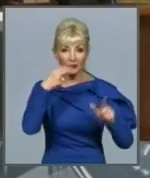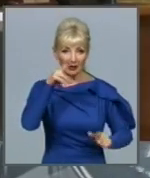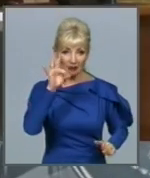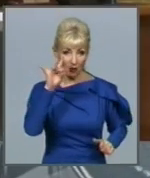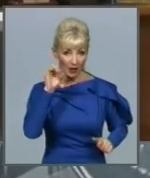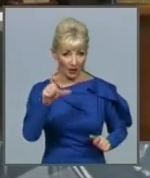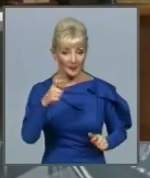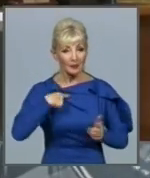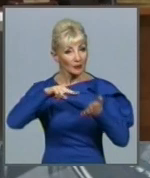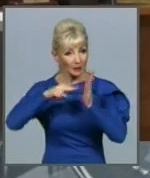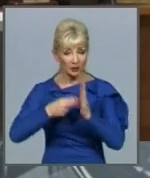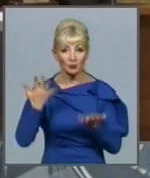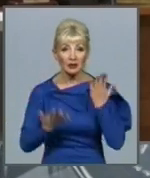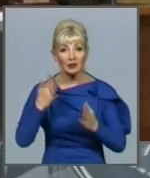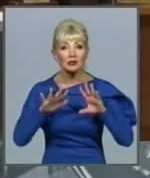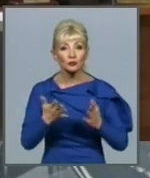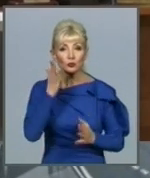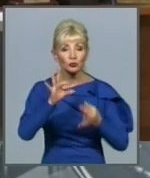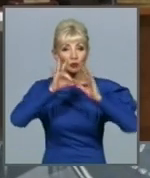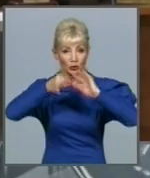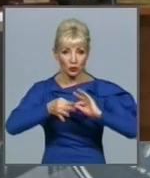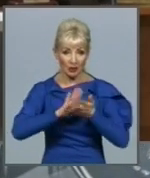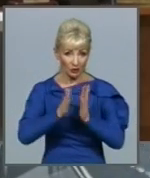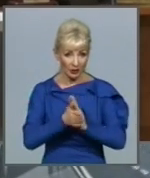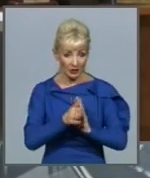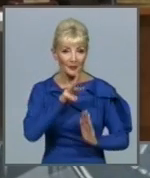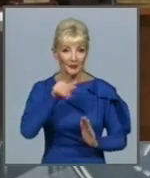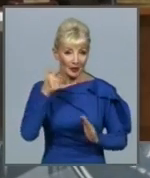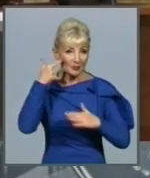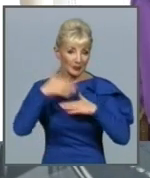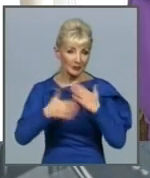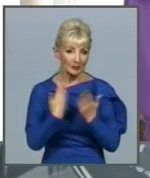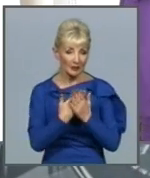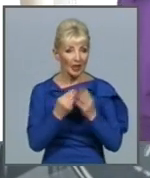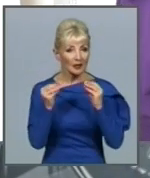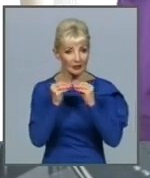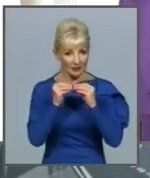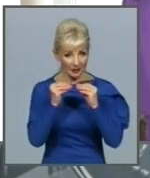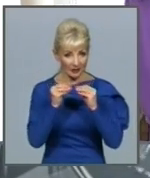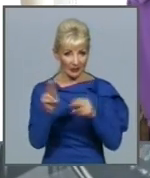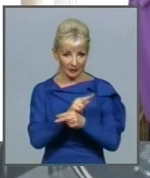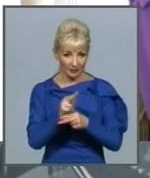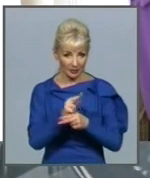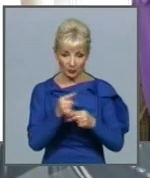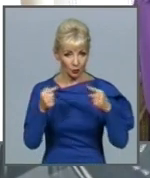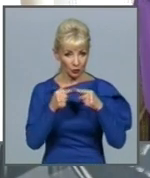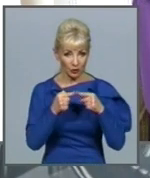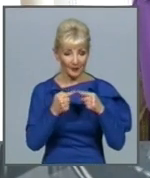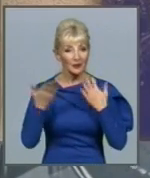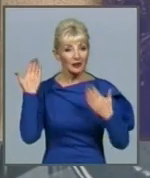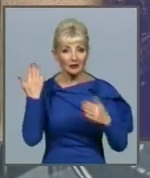буде складна ситуація, то ми розуміємо, порядка 10 ми реконструюємо точно. Нещодавно, розповідає Константин